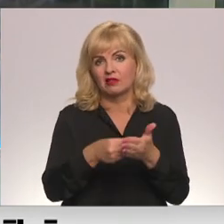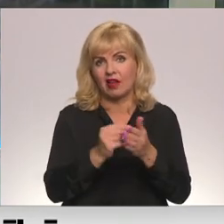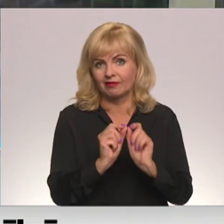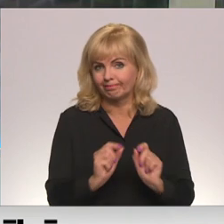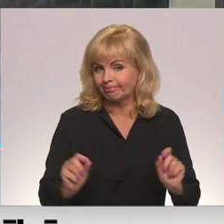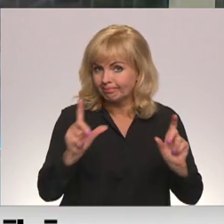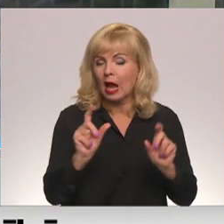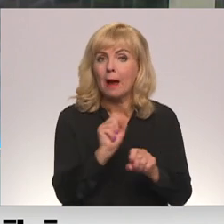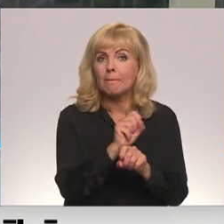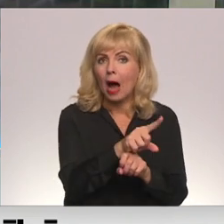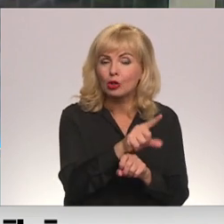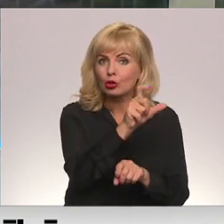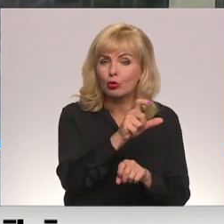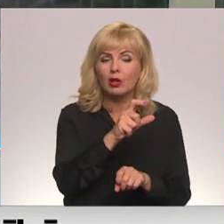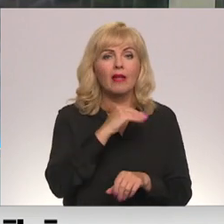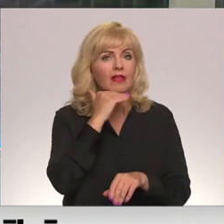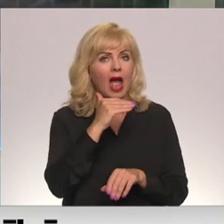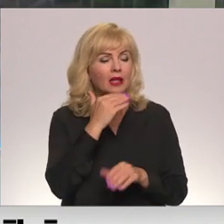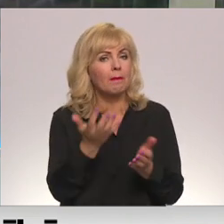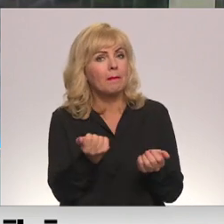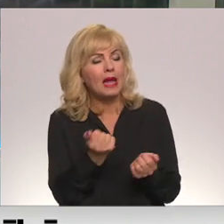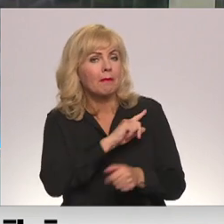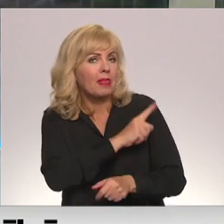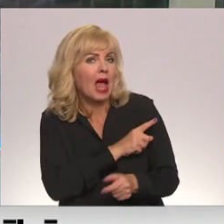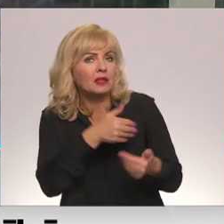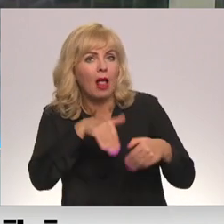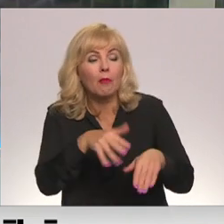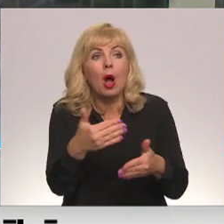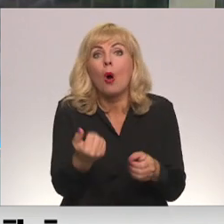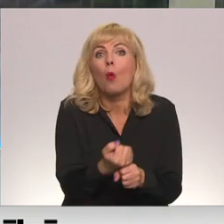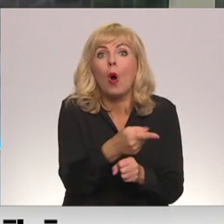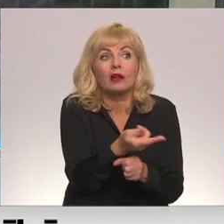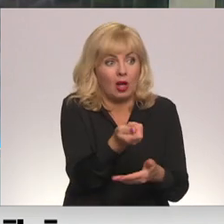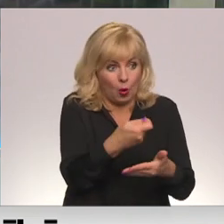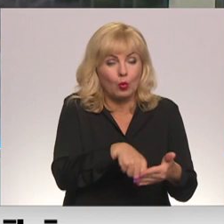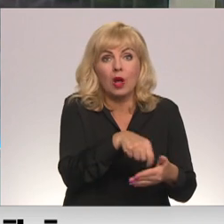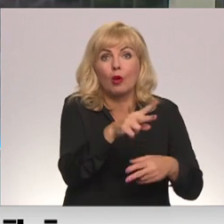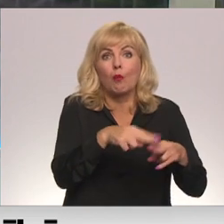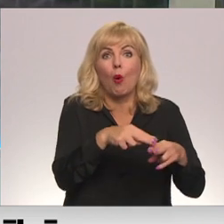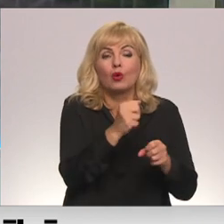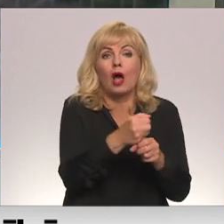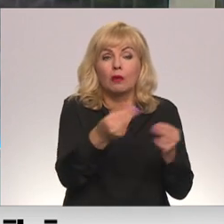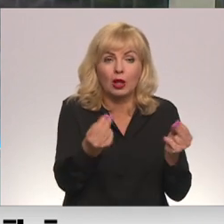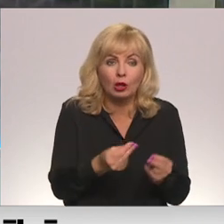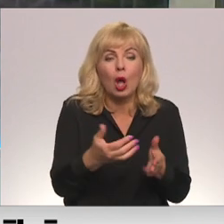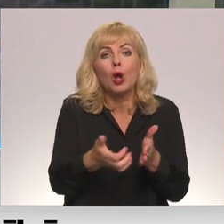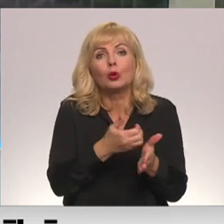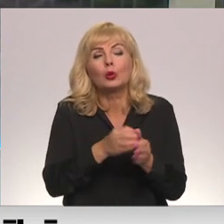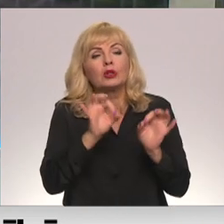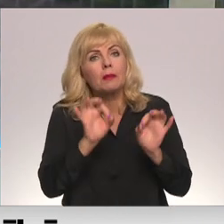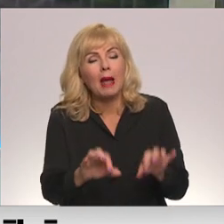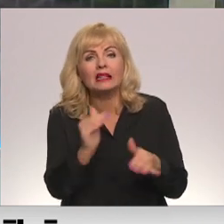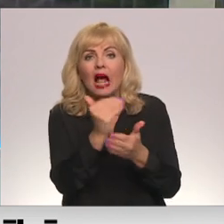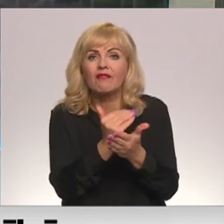Pasūtītāji pat laba nevēlas un nespēja pieņemt lēmumus, ko darīt ar jau noslēgtajiem būvdarbu līgumiem, jo trūkst vadlīniju kārtiem